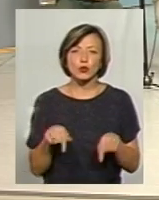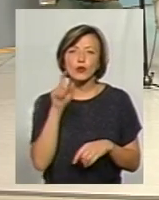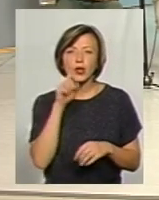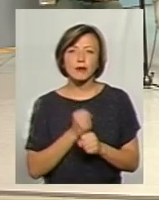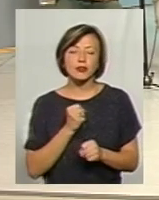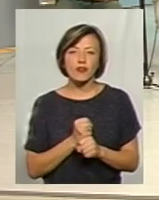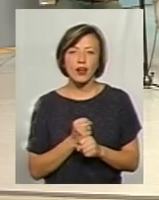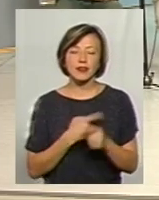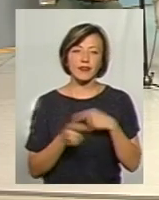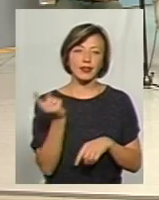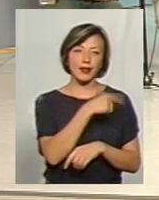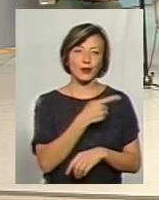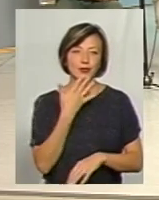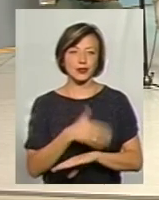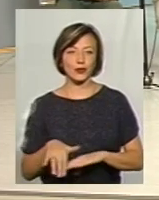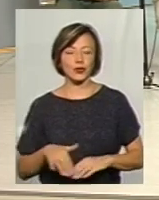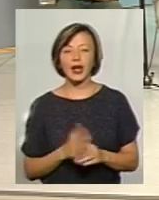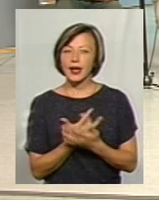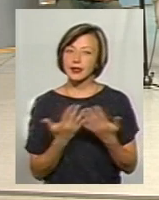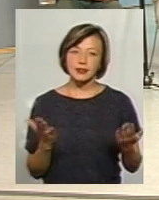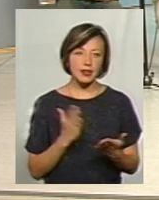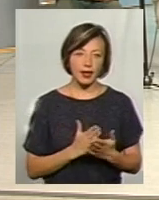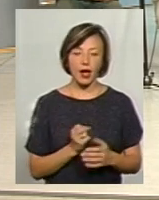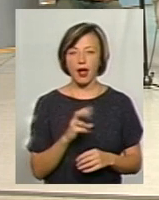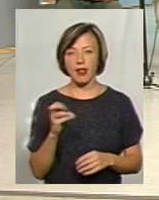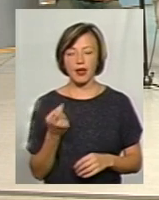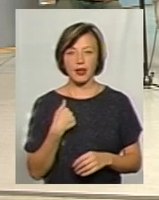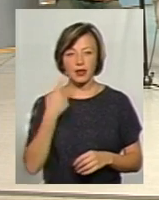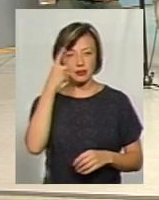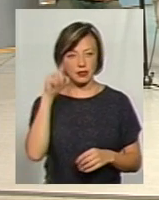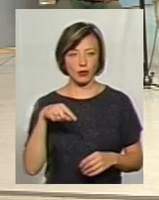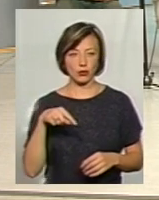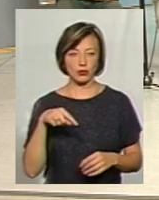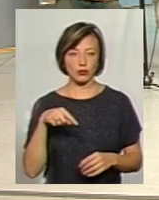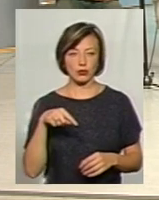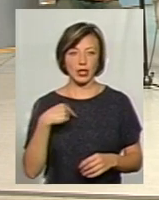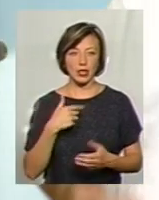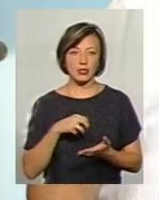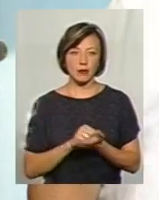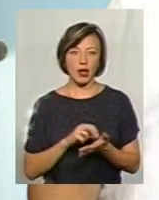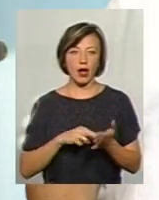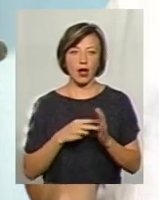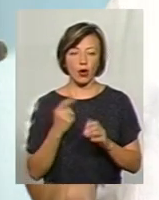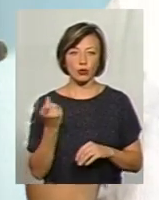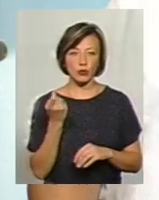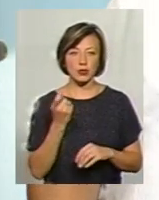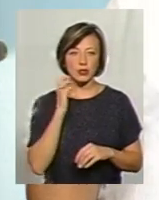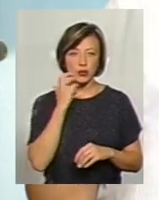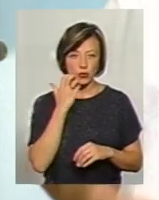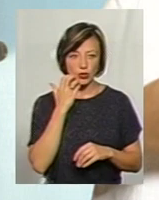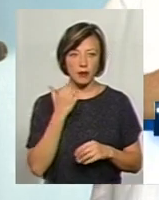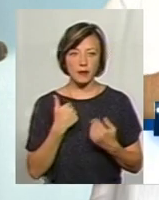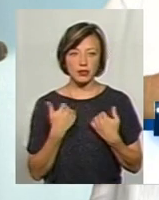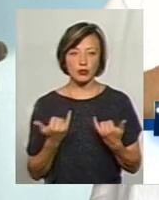Україні працювати і вертаються назад. Різне є, але більшість того, що я знаю, я займаюся економікою серйозно,